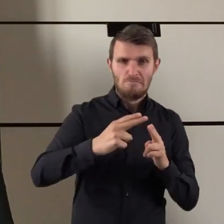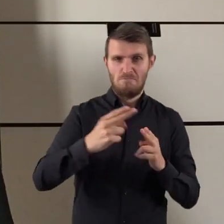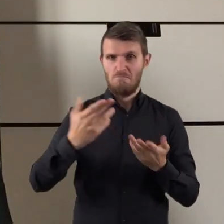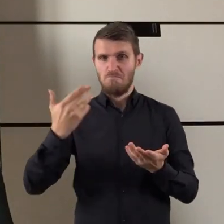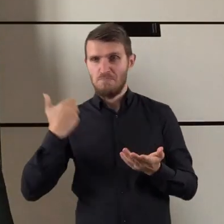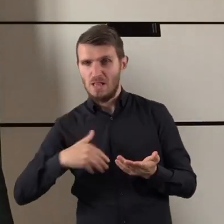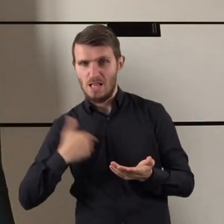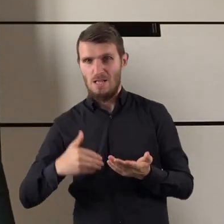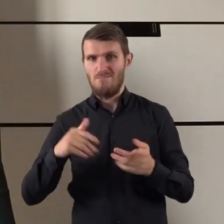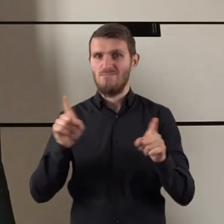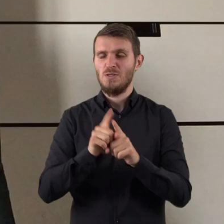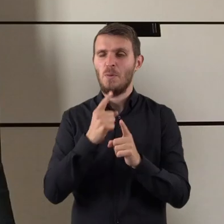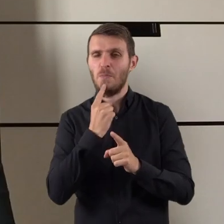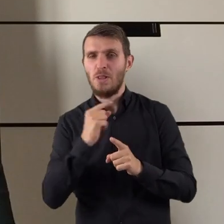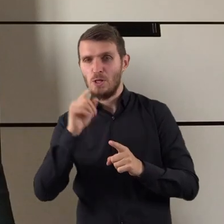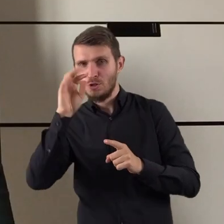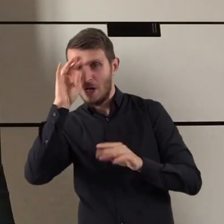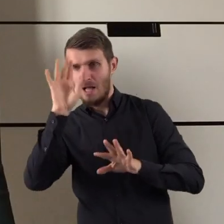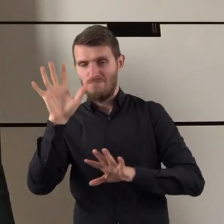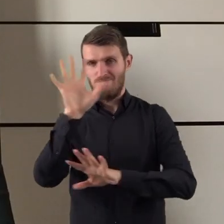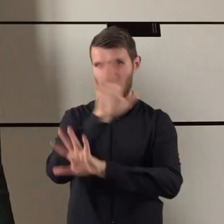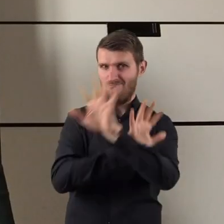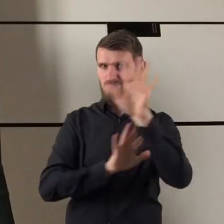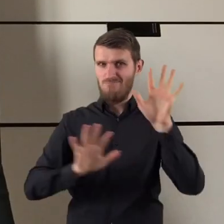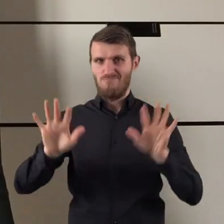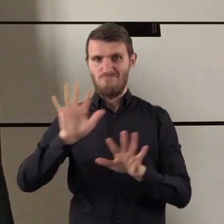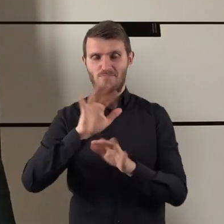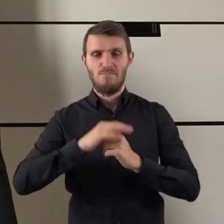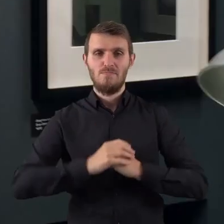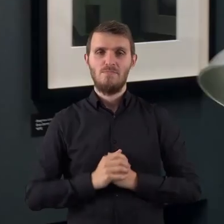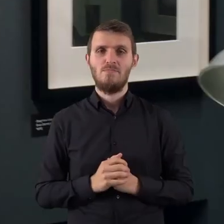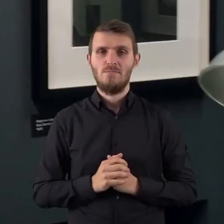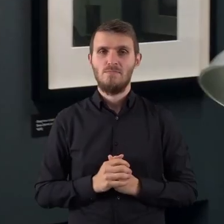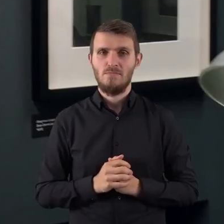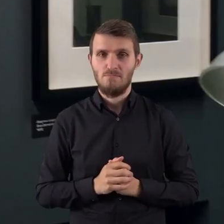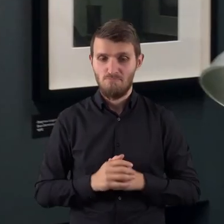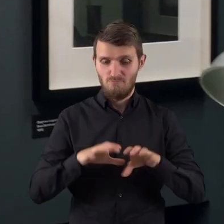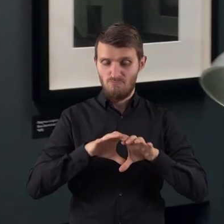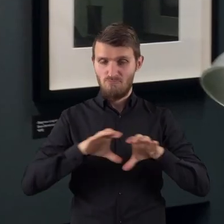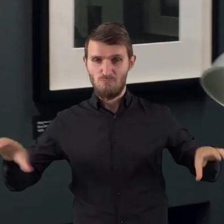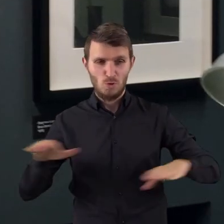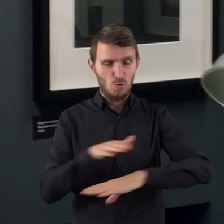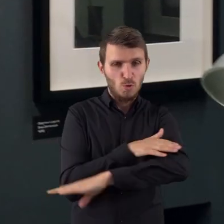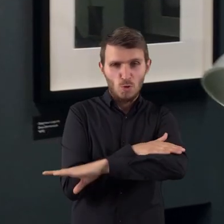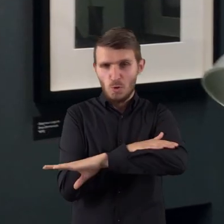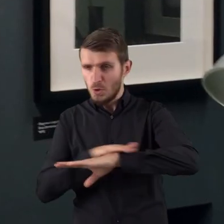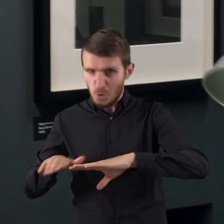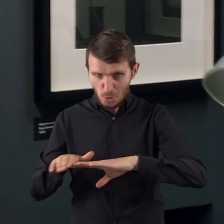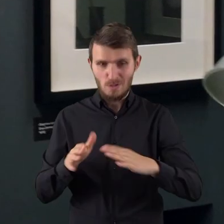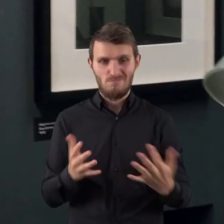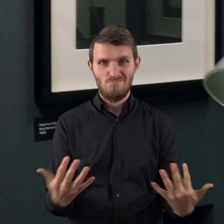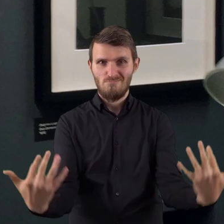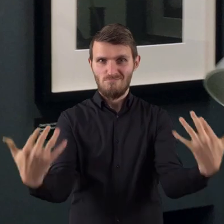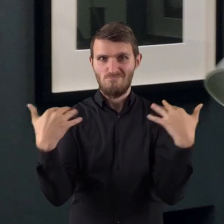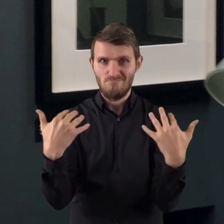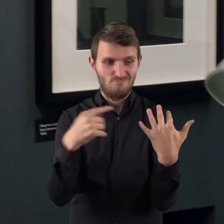biel z gamą szarości ograniczoną niemal do minimum. Poziome linie proste rulonu, a między nimi